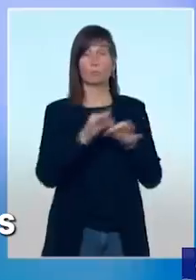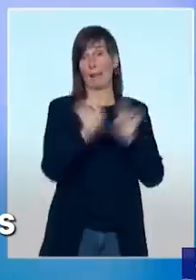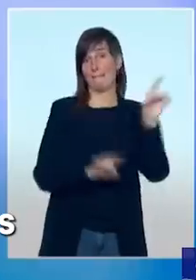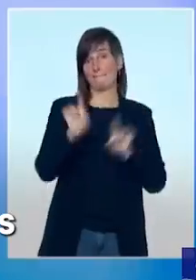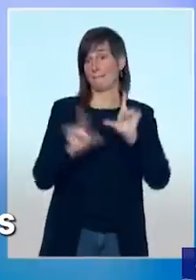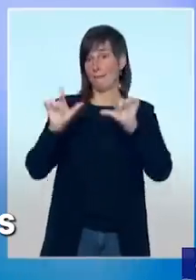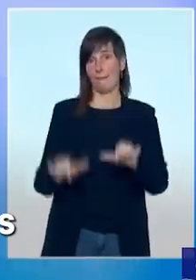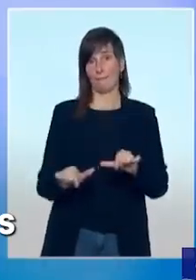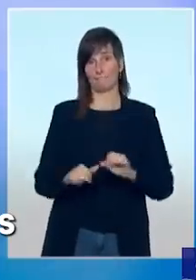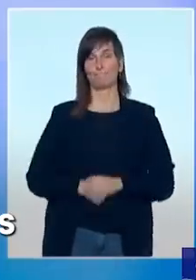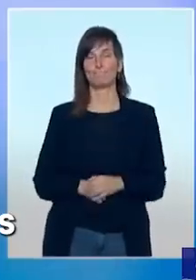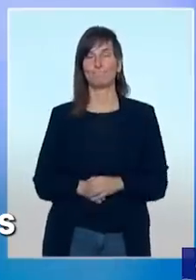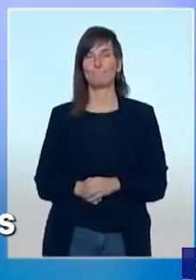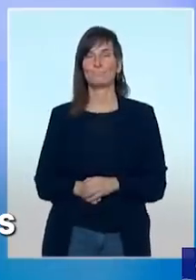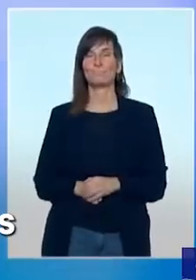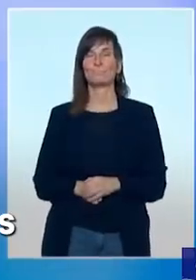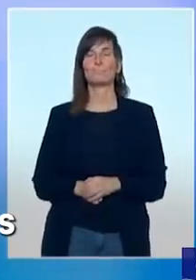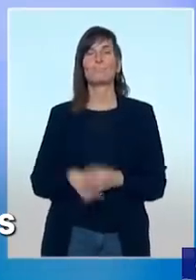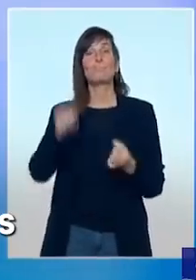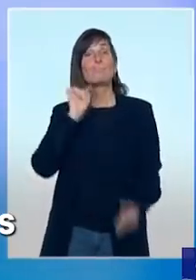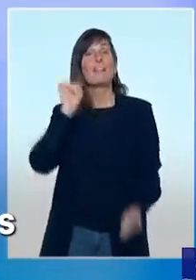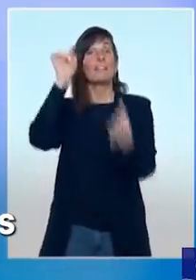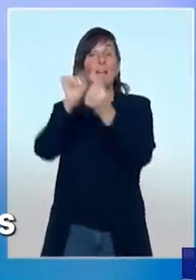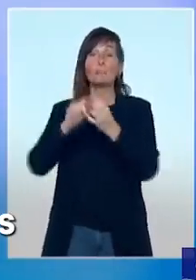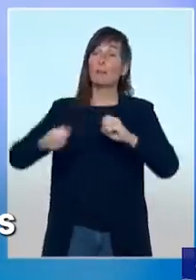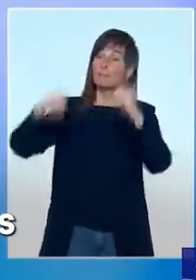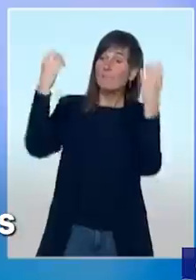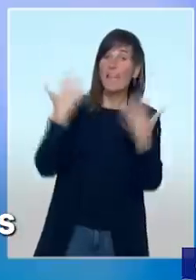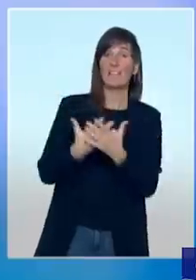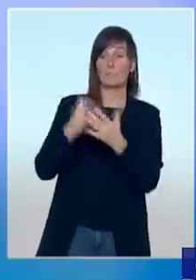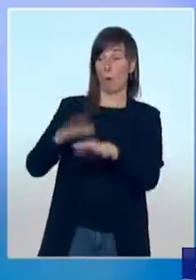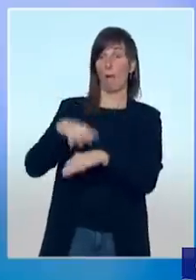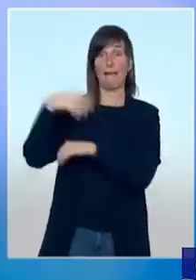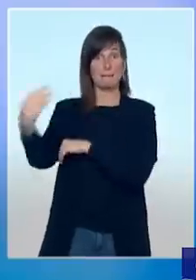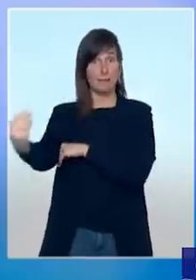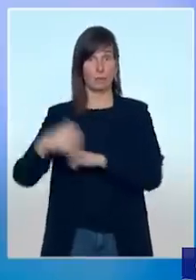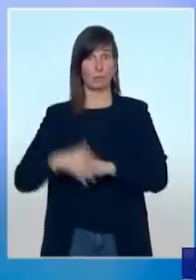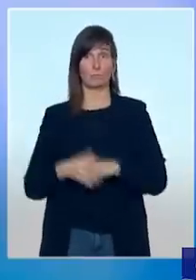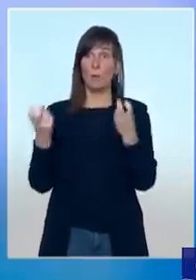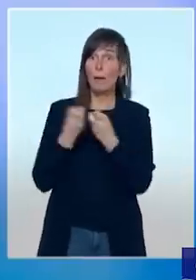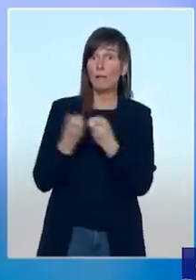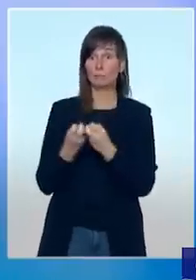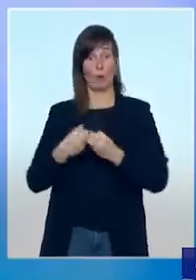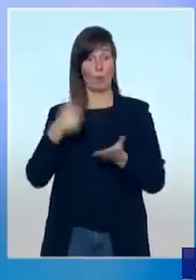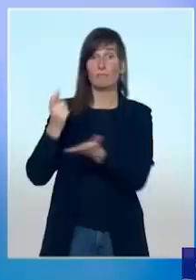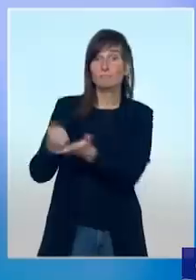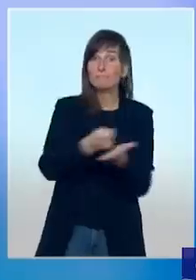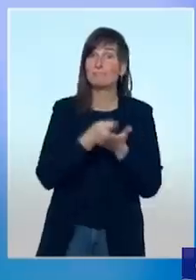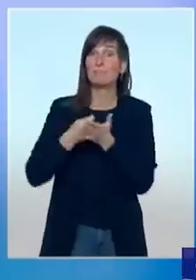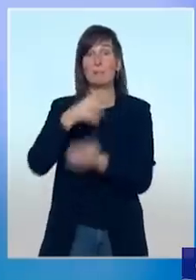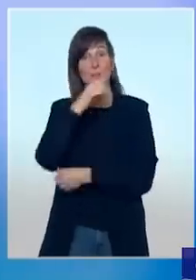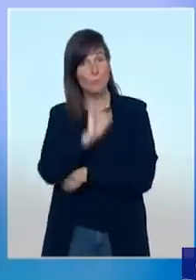Pour ce qui concerne les manifestations et événements en extérieur, comme les marchés de Noël, les